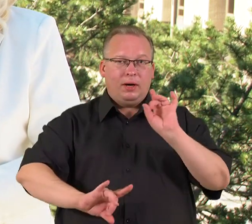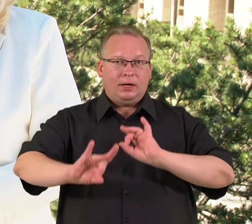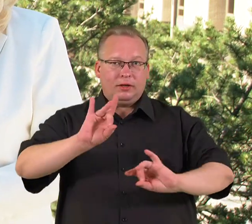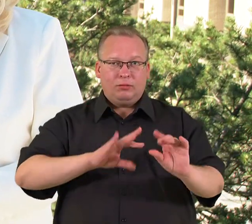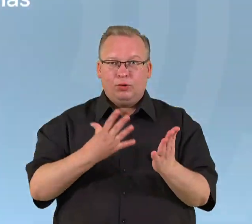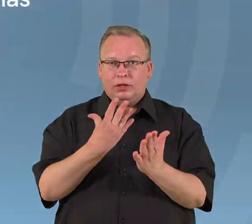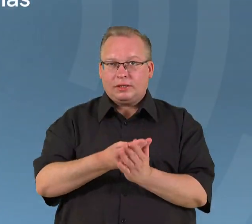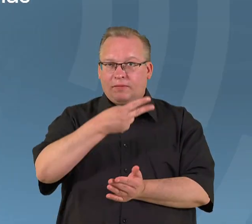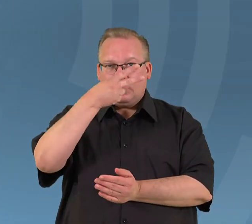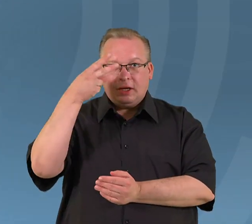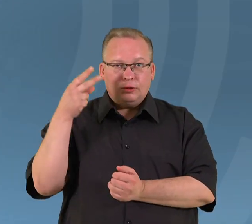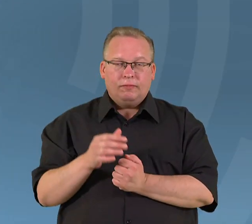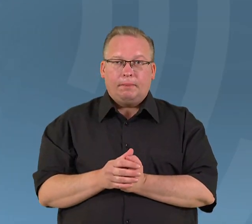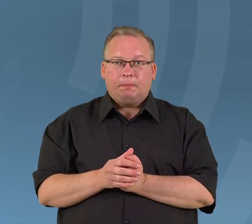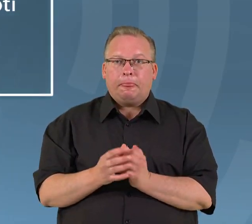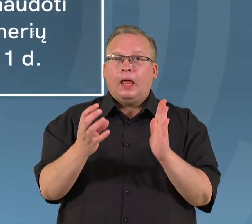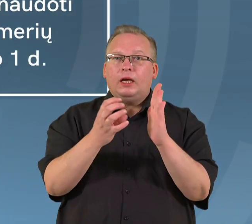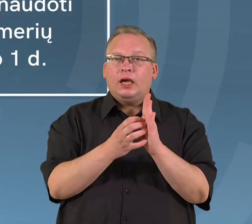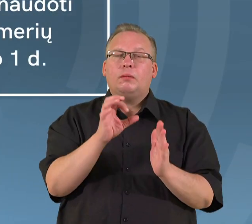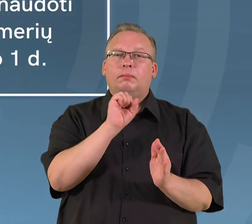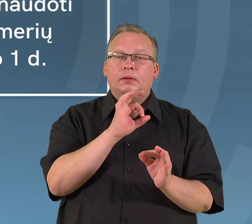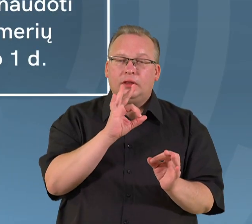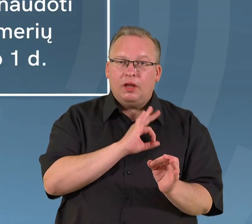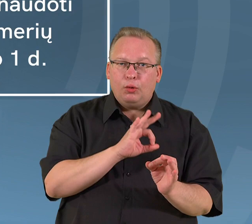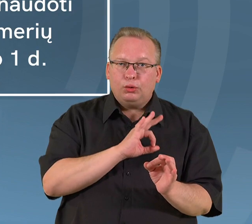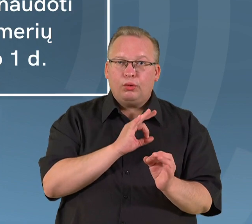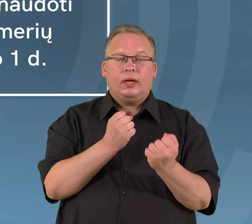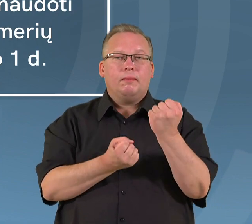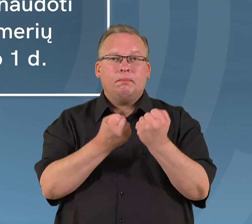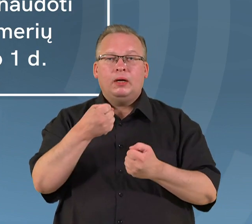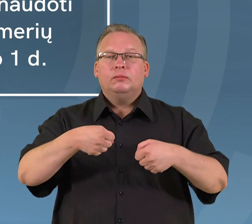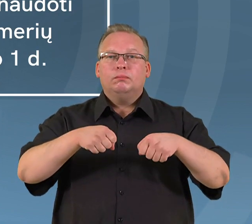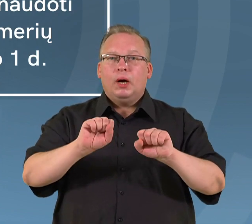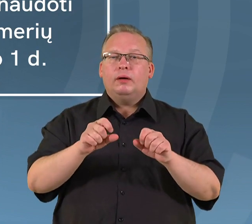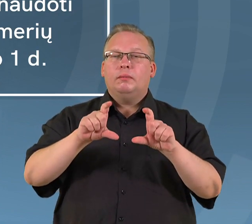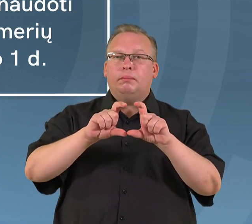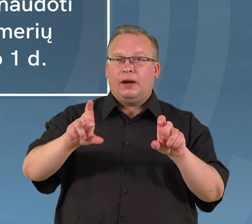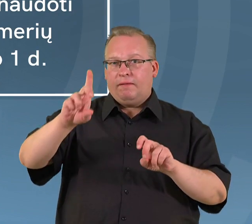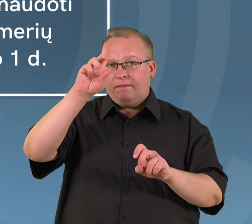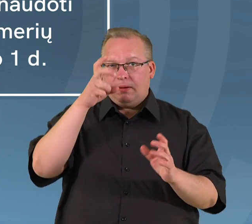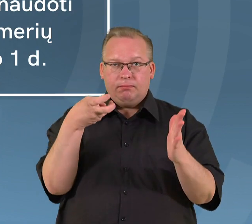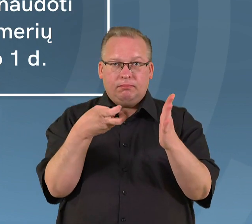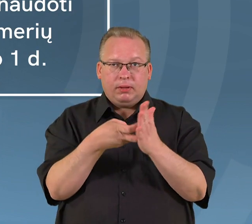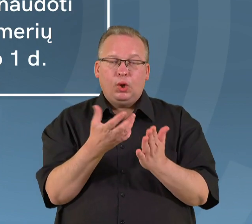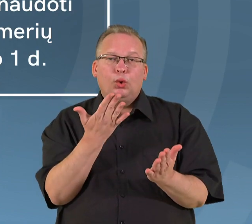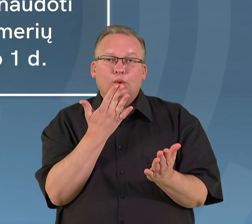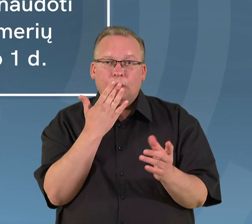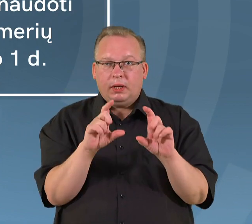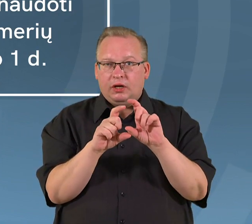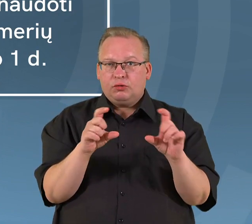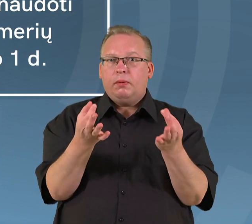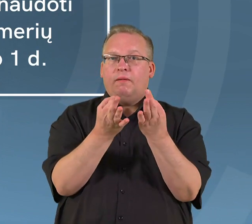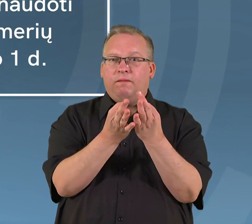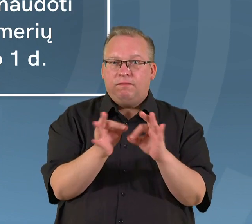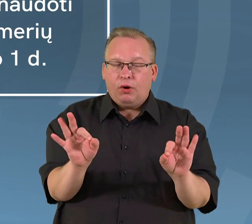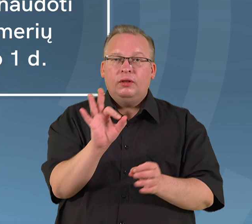savo šalį. Jarba naudoti ant motorinių transporto priemonių ir jų priekabų valstybinio registracijos numerio ženklų bus